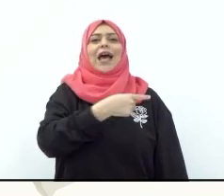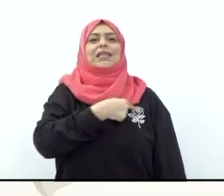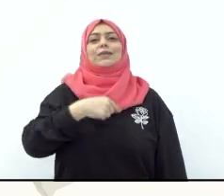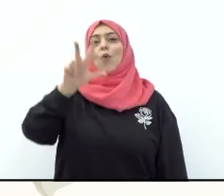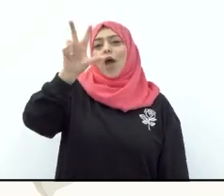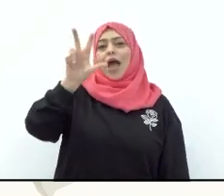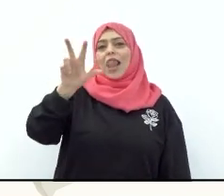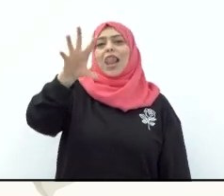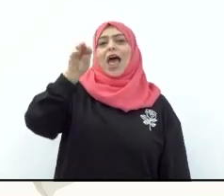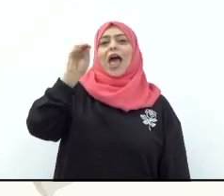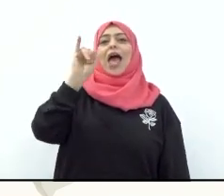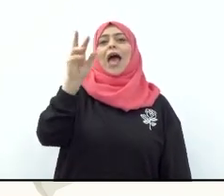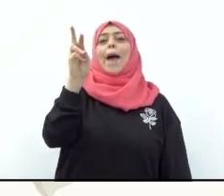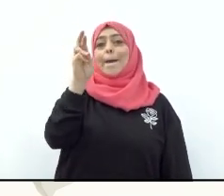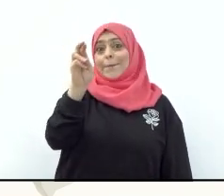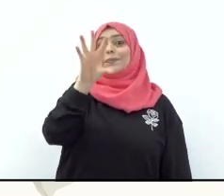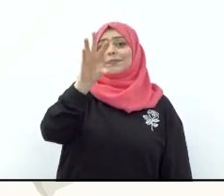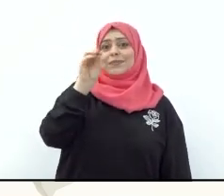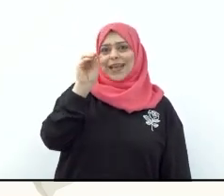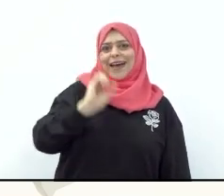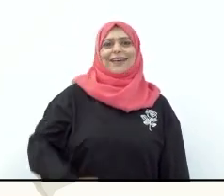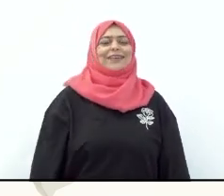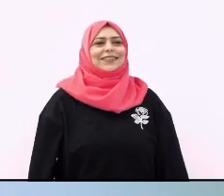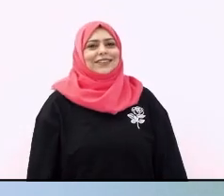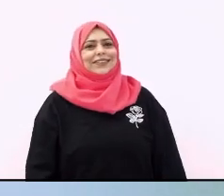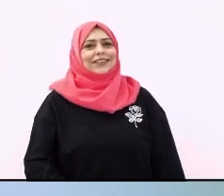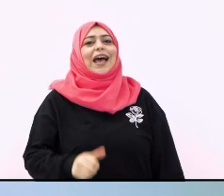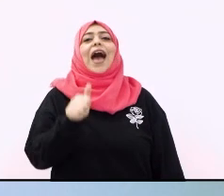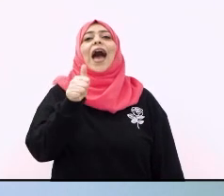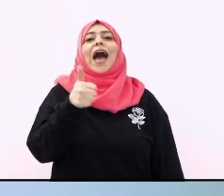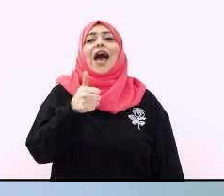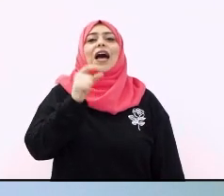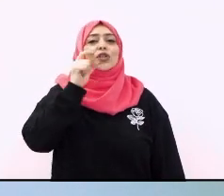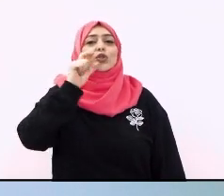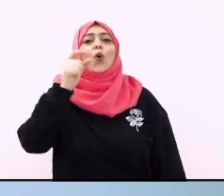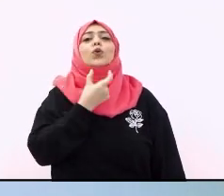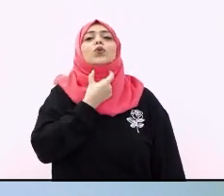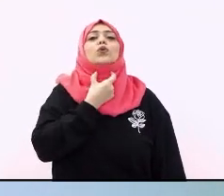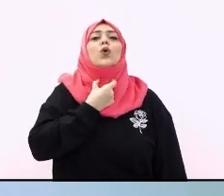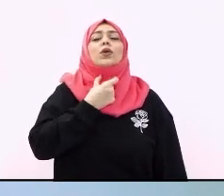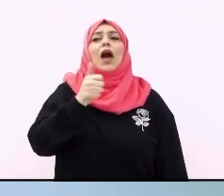الهمزة صوته انتبهوا معي أ أ أ